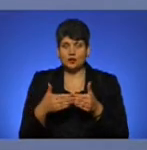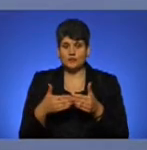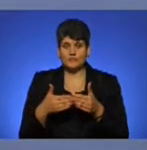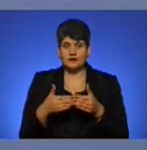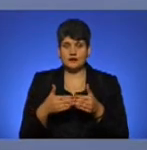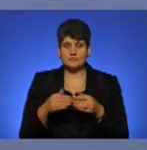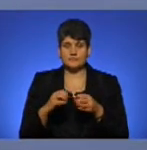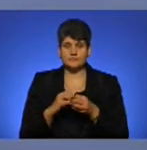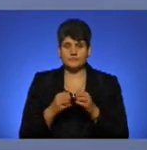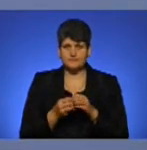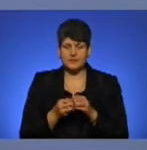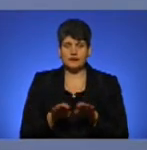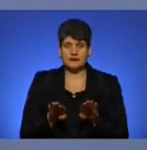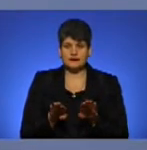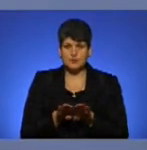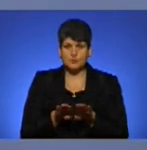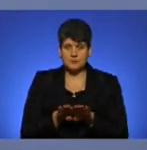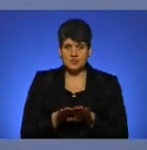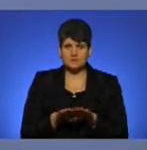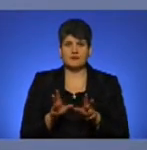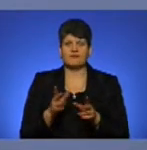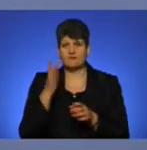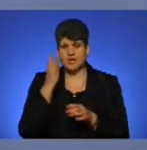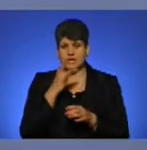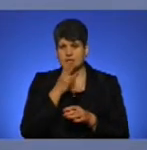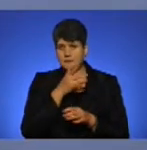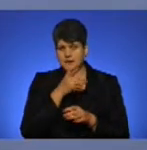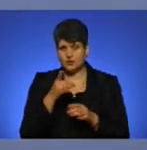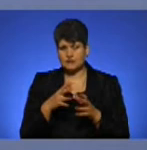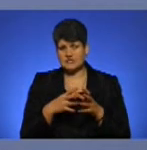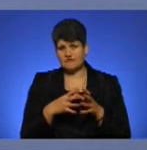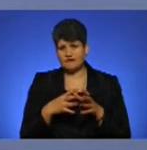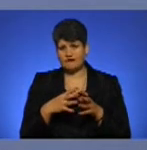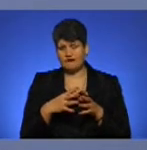суміжні в літній період за рахунок видовження